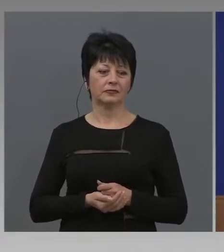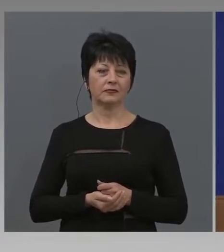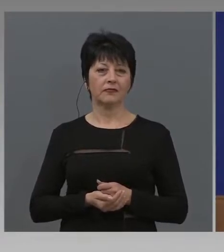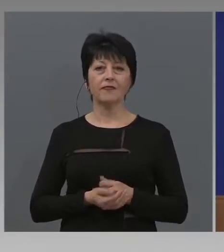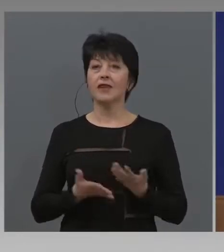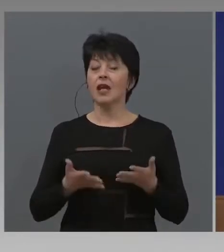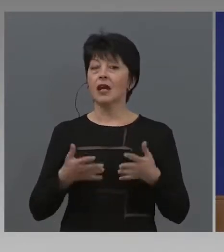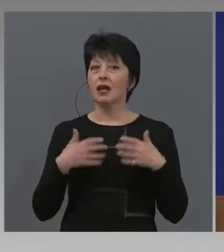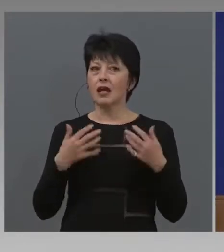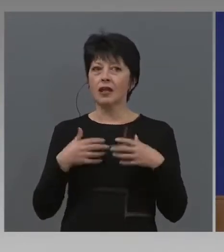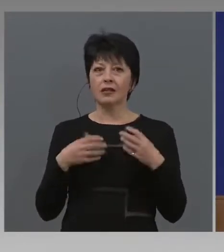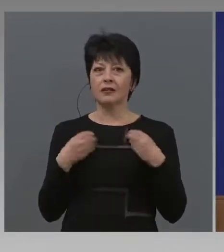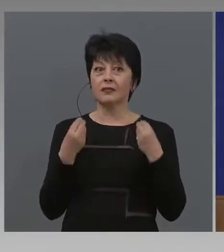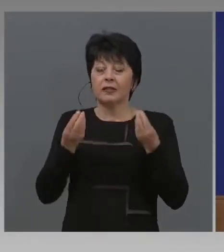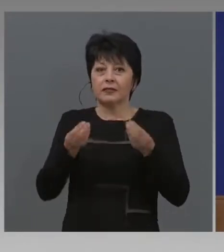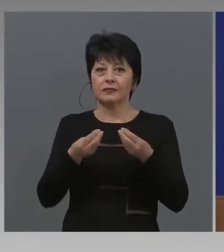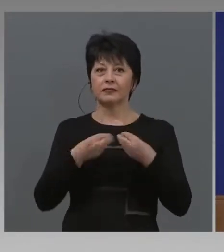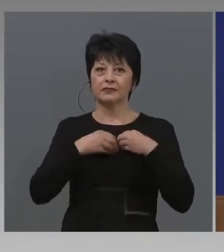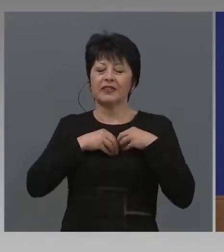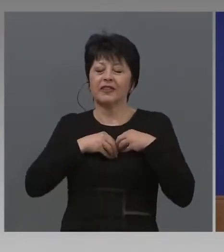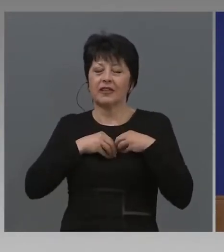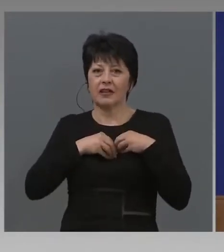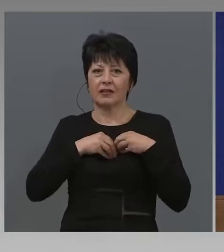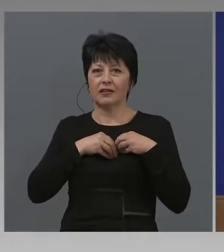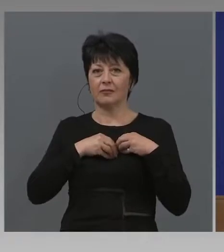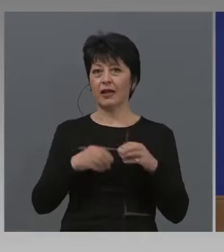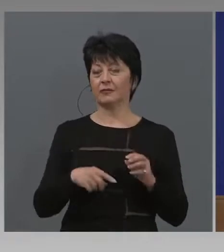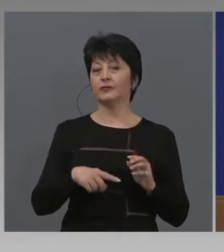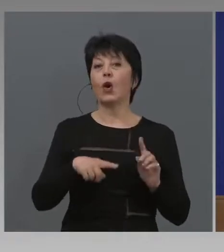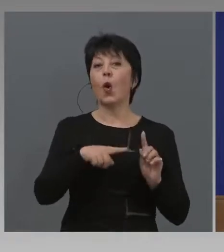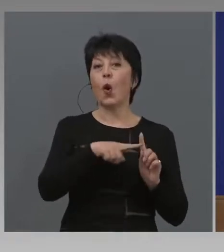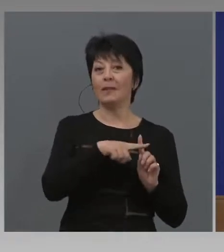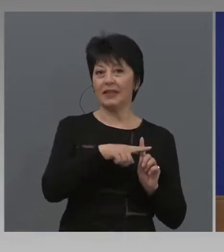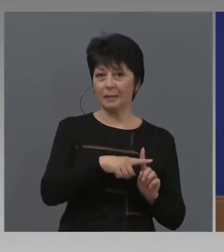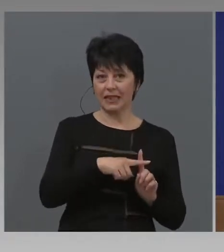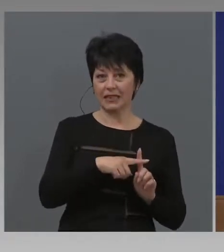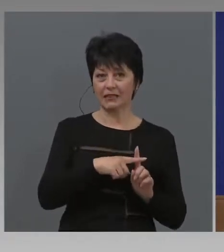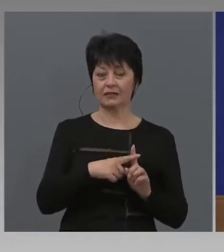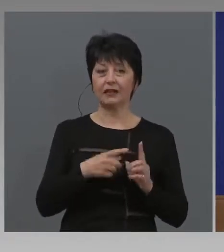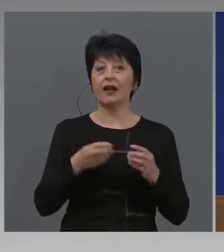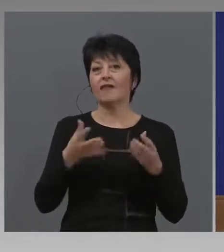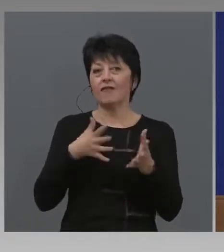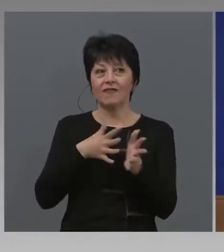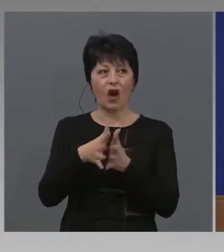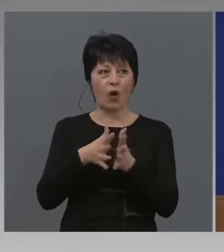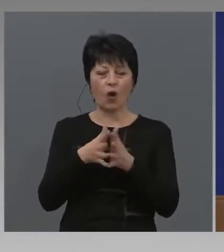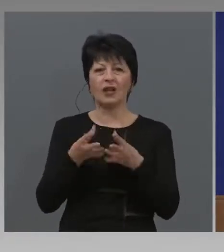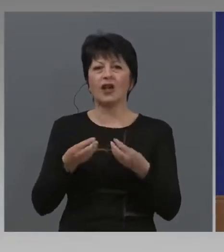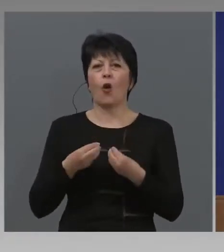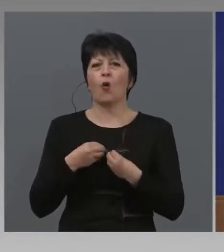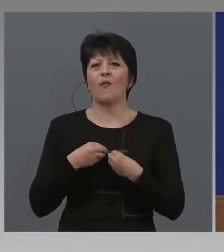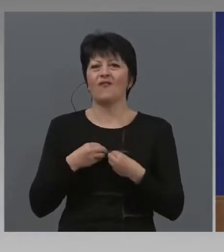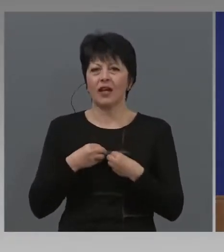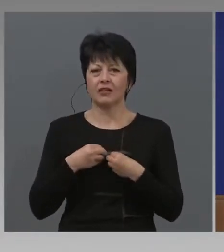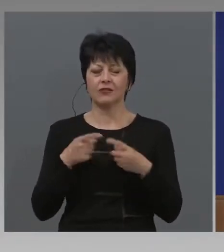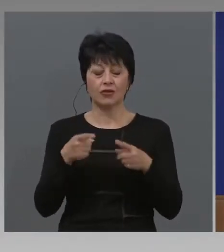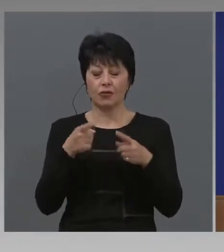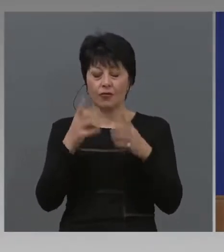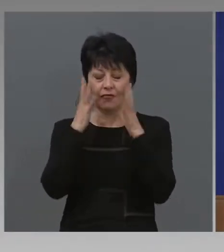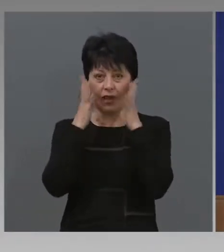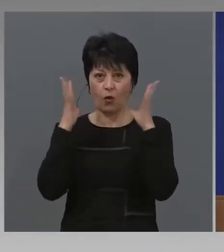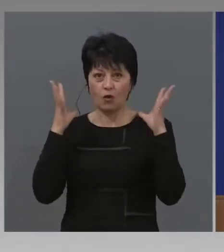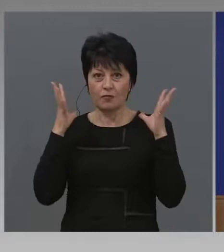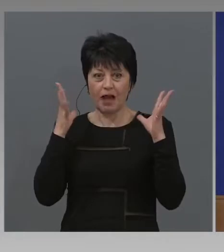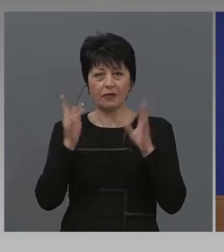Искаме да вдъхнем оптимиза. Искаме да вдъхнем в хората увереност, че този кошмар ще свърши